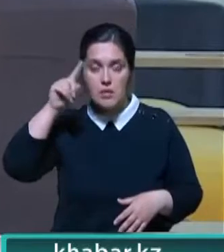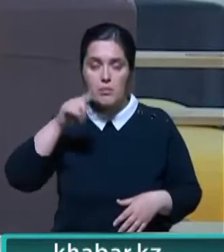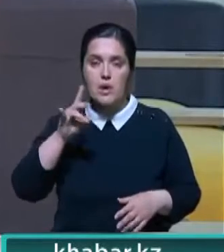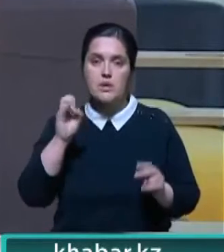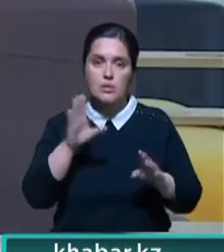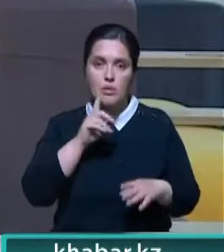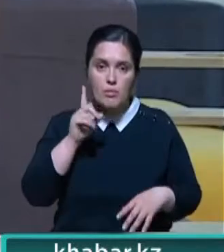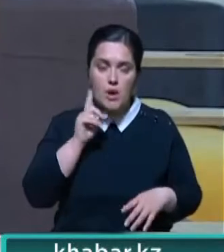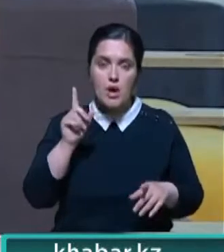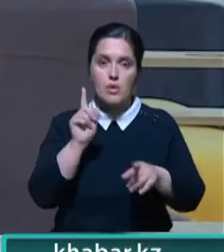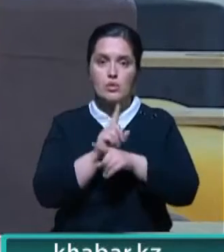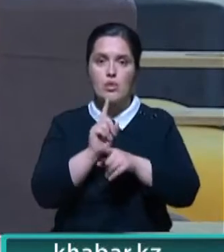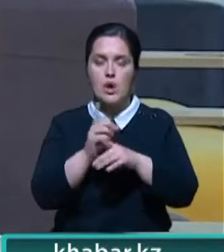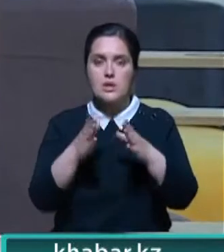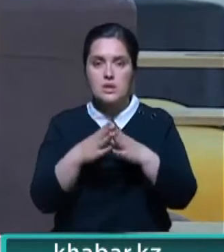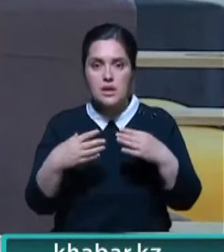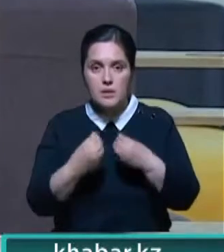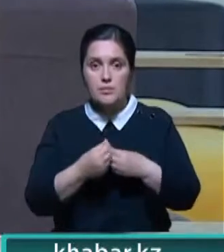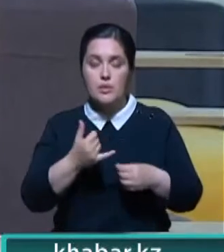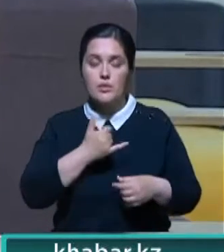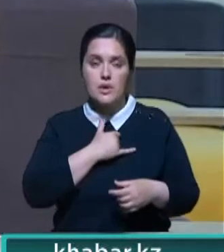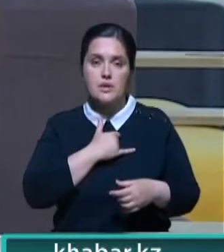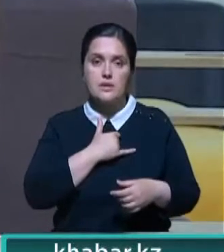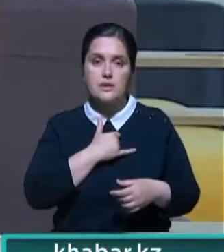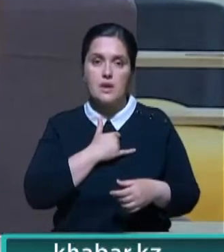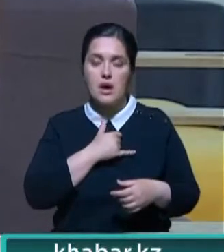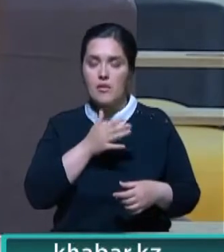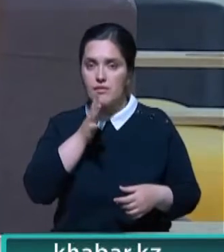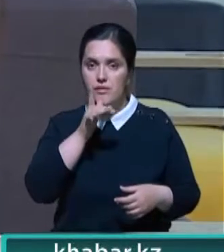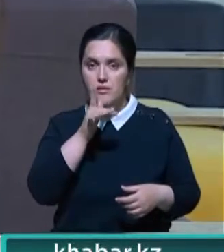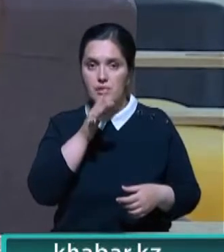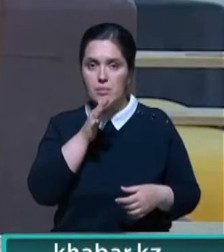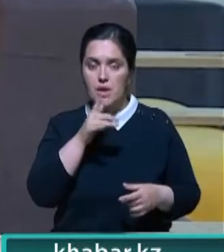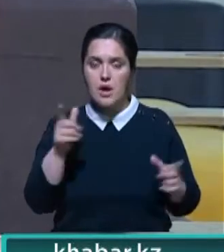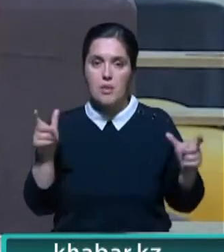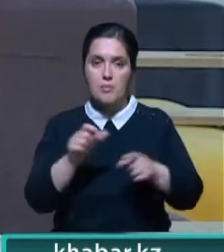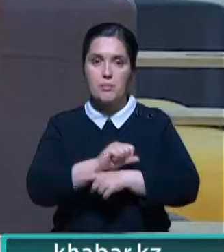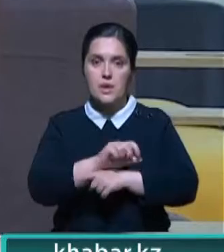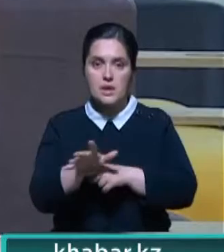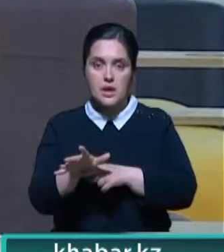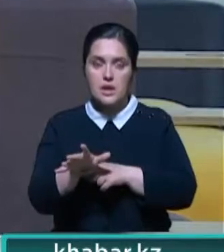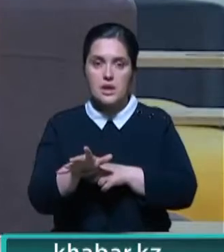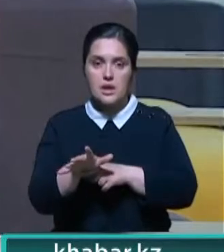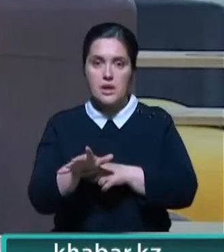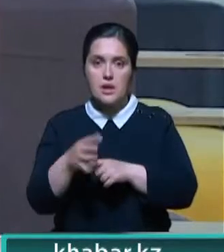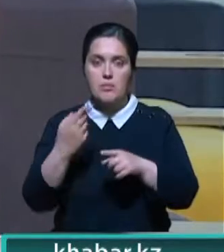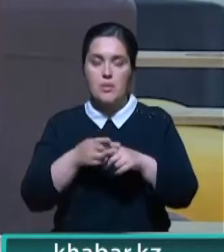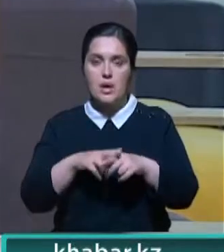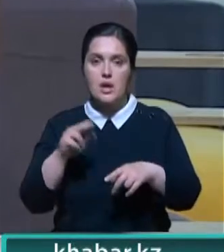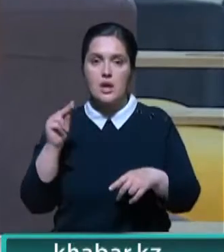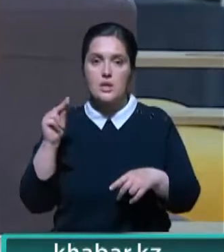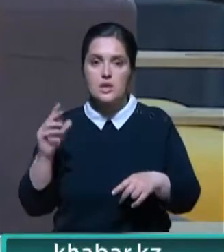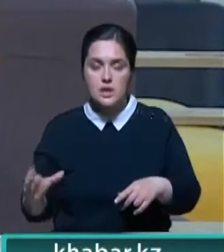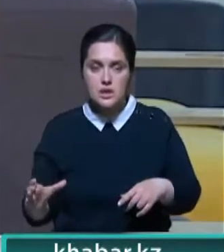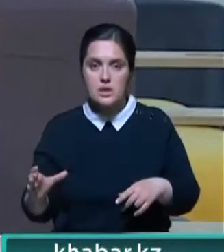молодежи, у обычных рядовых семей нашей страны. Во время пандемии, чрезвычайного положения режима